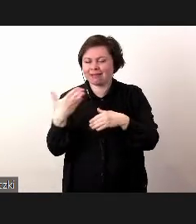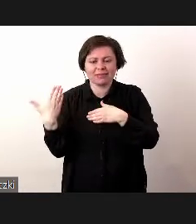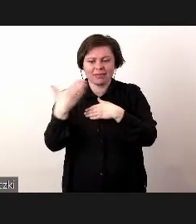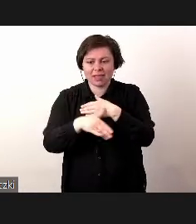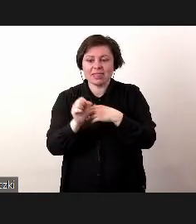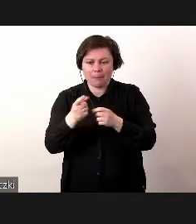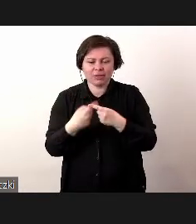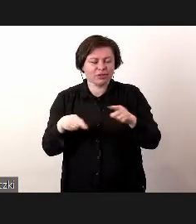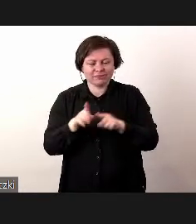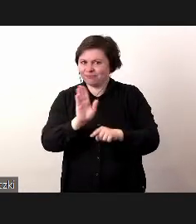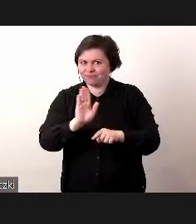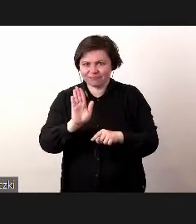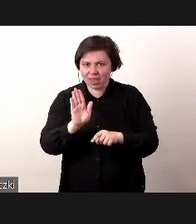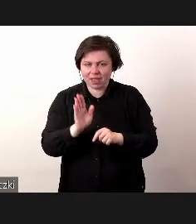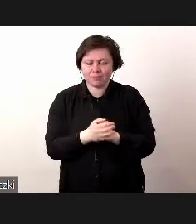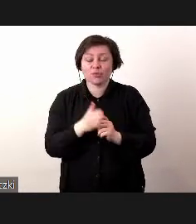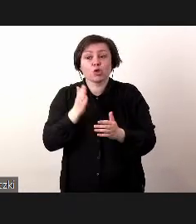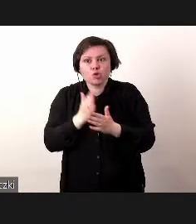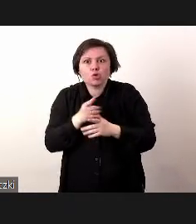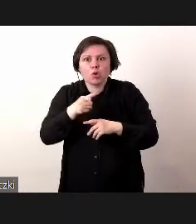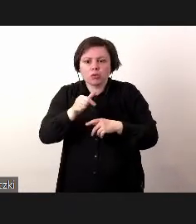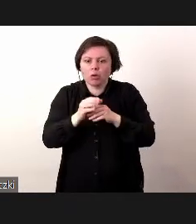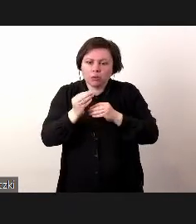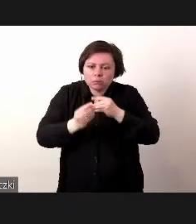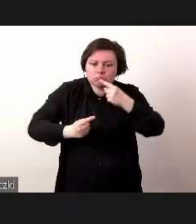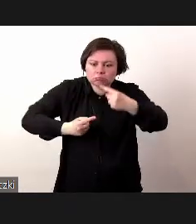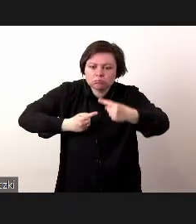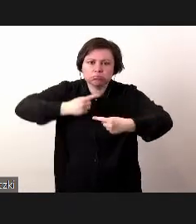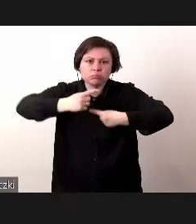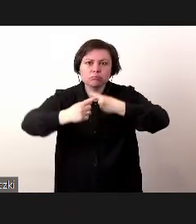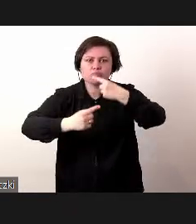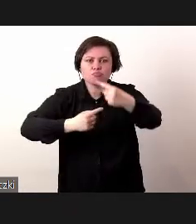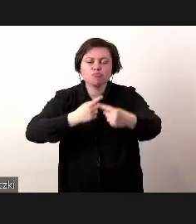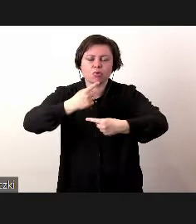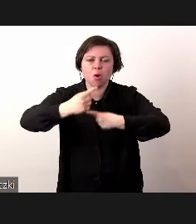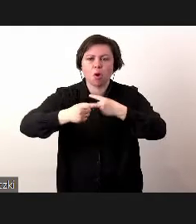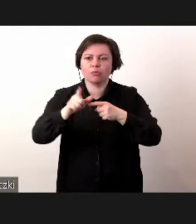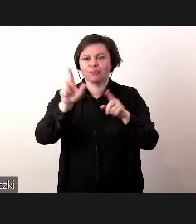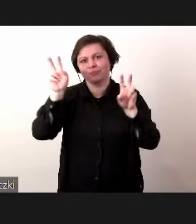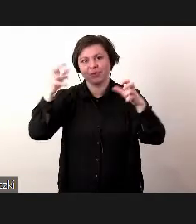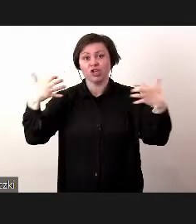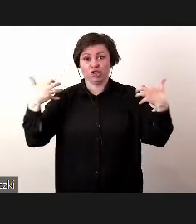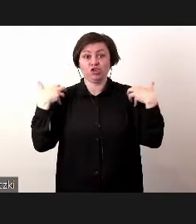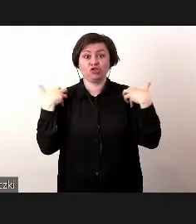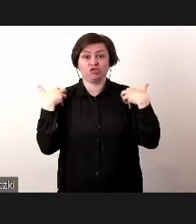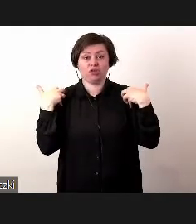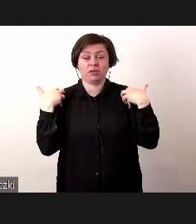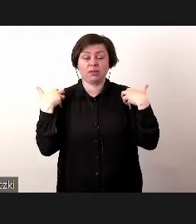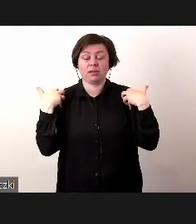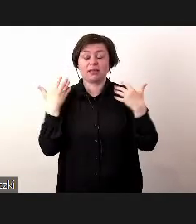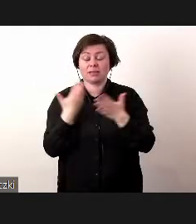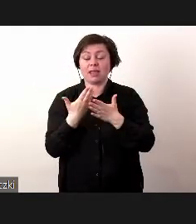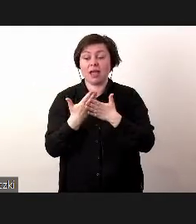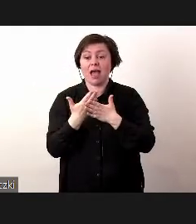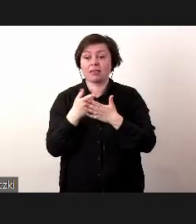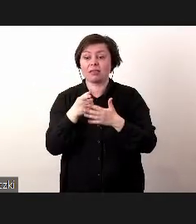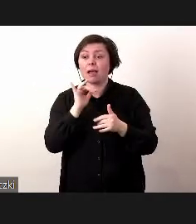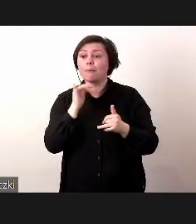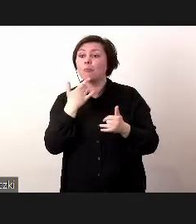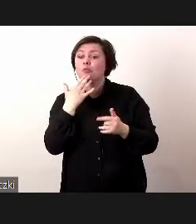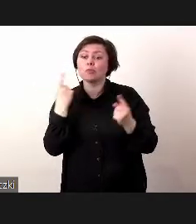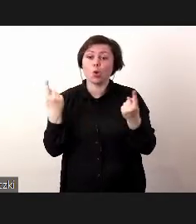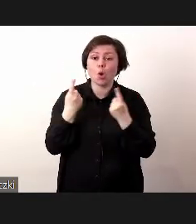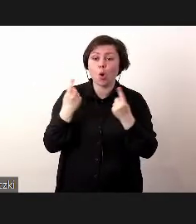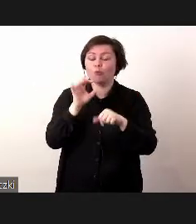realizowane, tylko to jest proces, który żyje, tym bardziej w przypadku takich